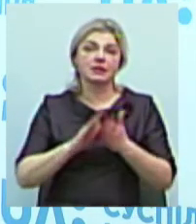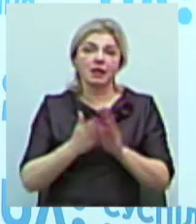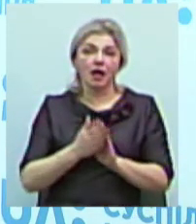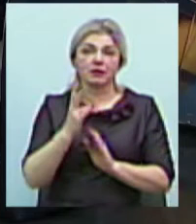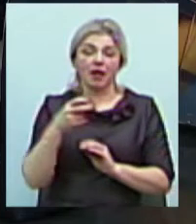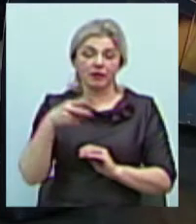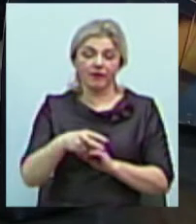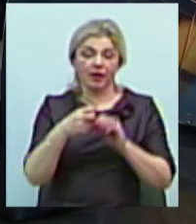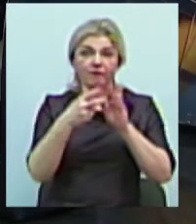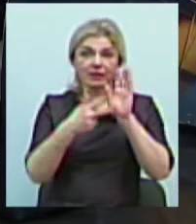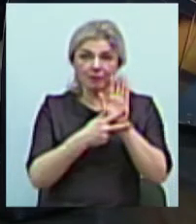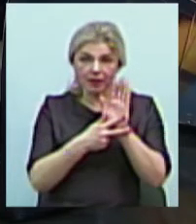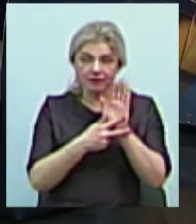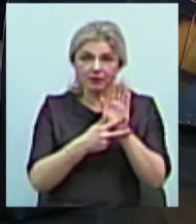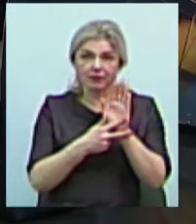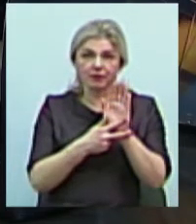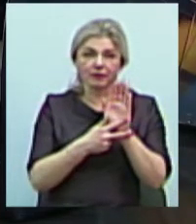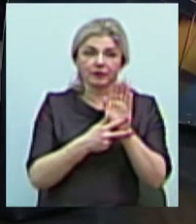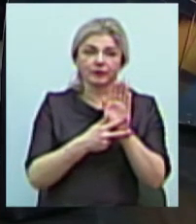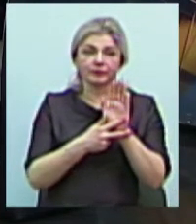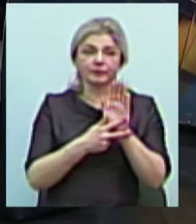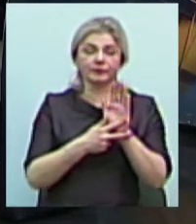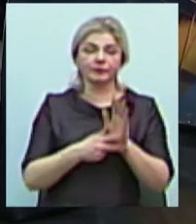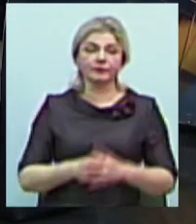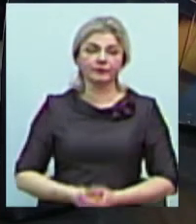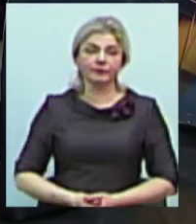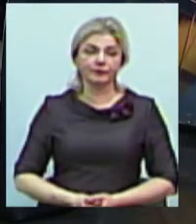18, зараз побачу,